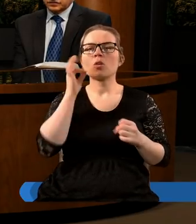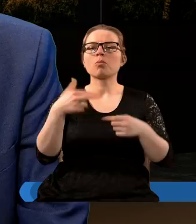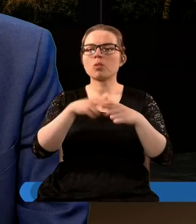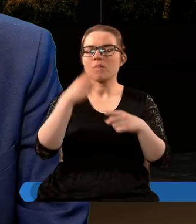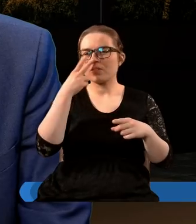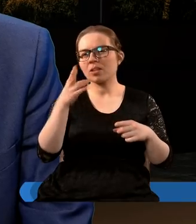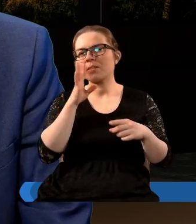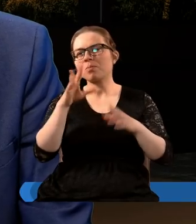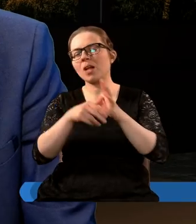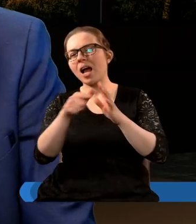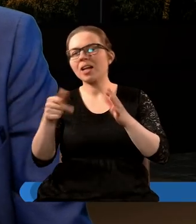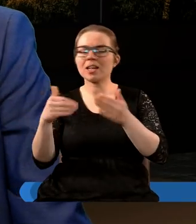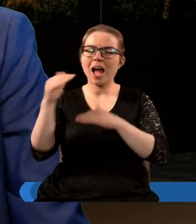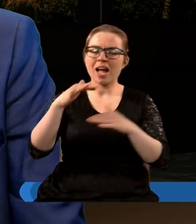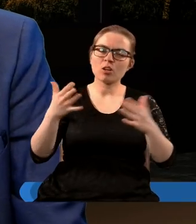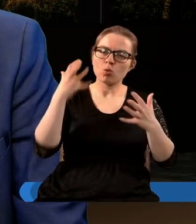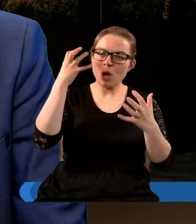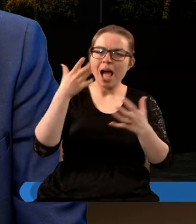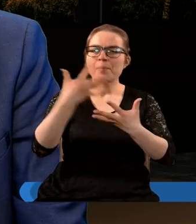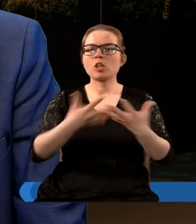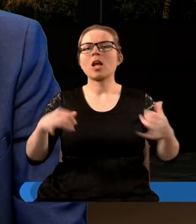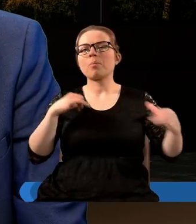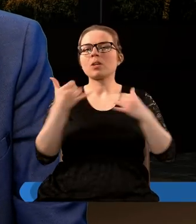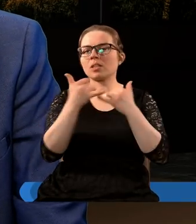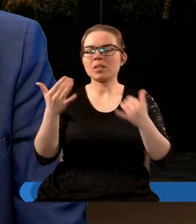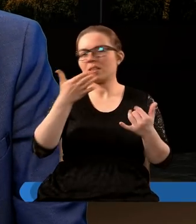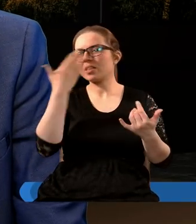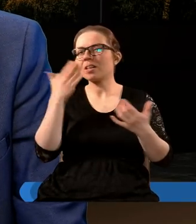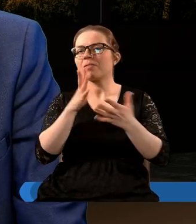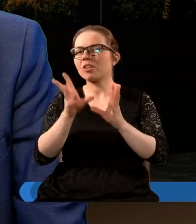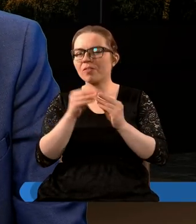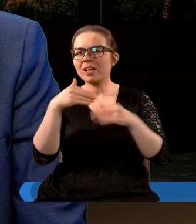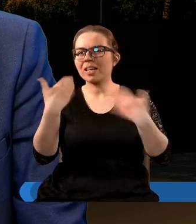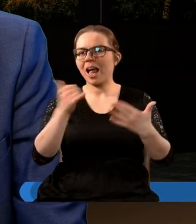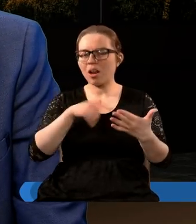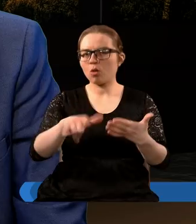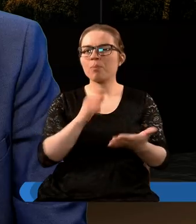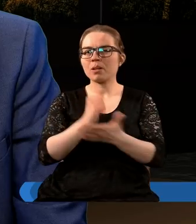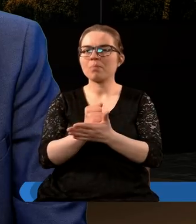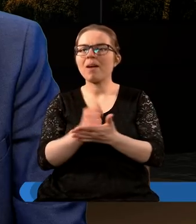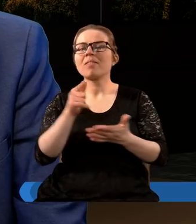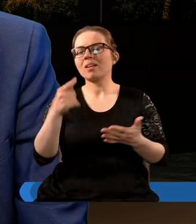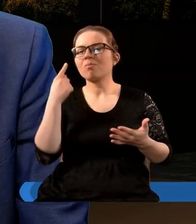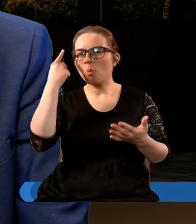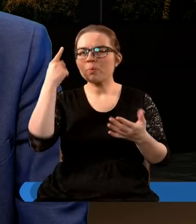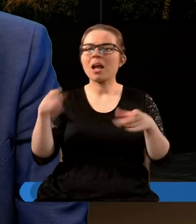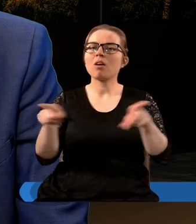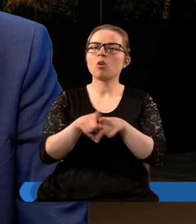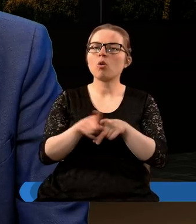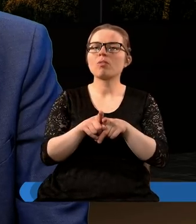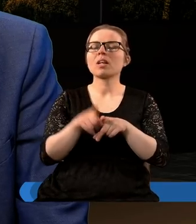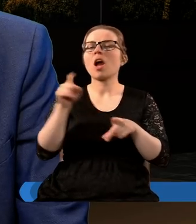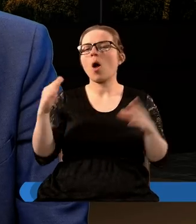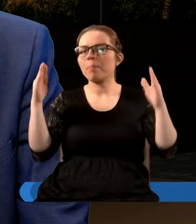widziałeś to wielkie miasto które panuje nad królami ziemi nie wiem czy wszyscy sobie zdajemy sprawę ja tutaj wspomniałem również